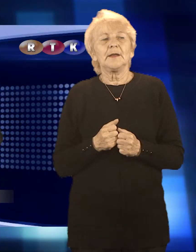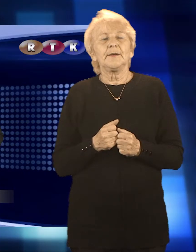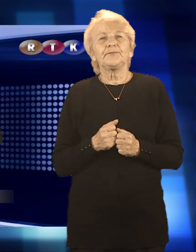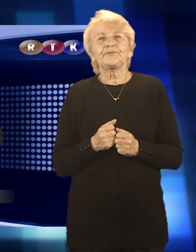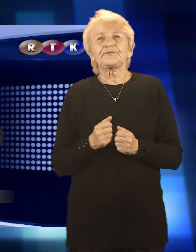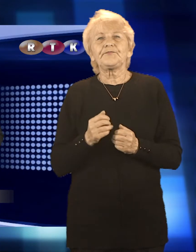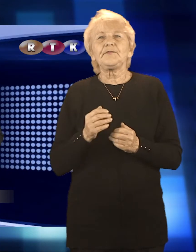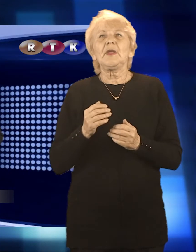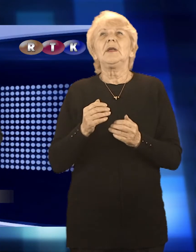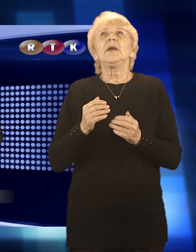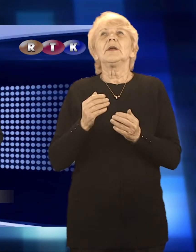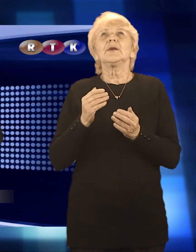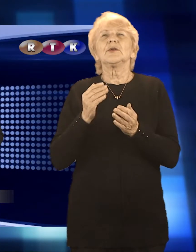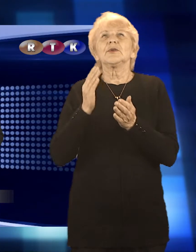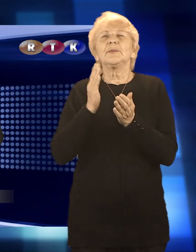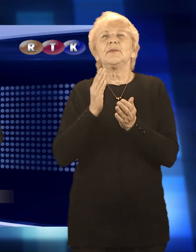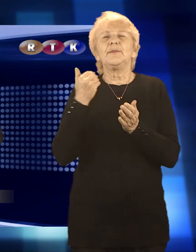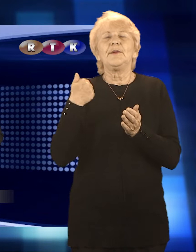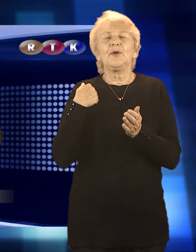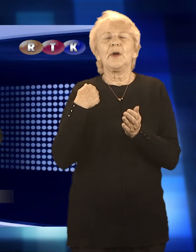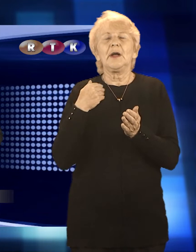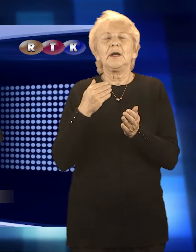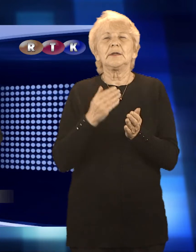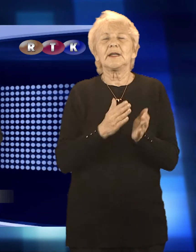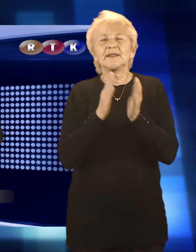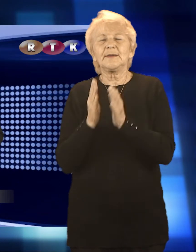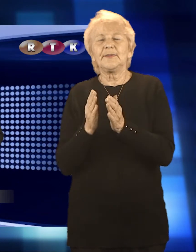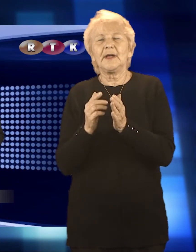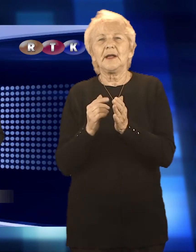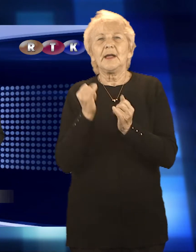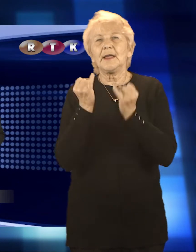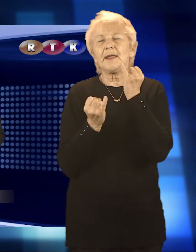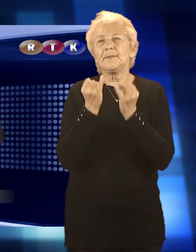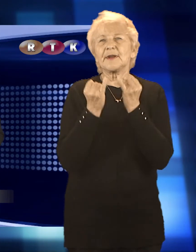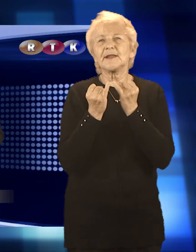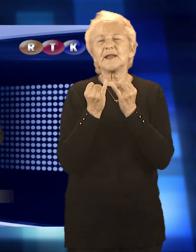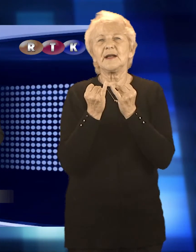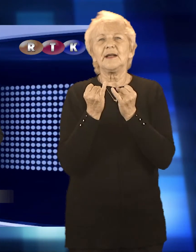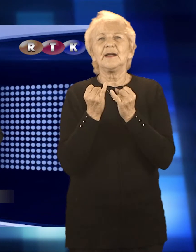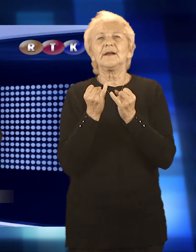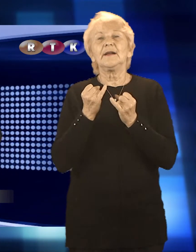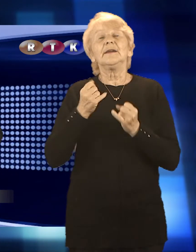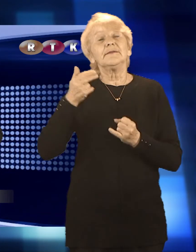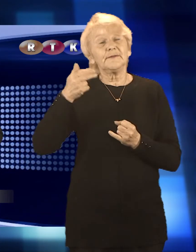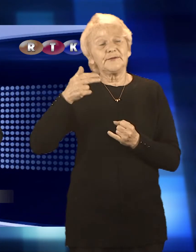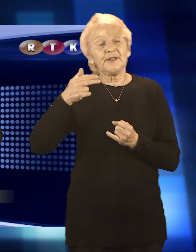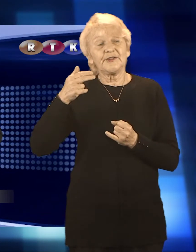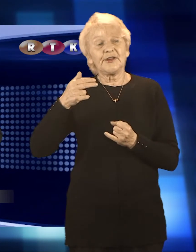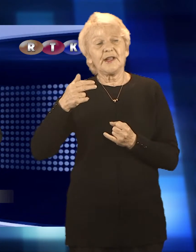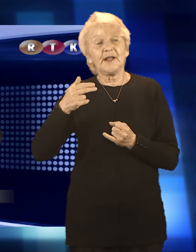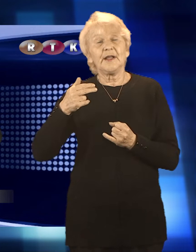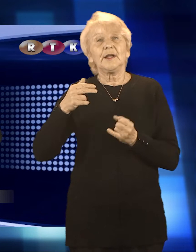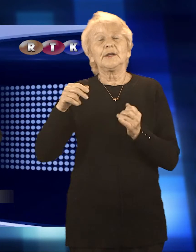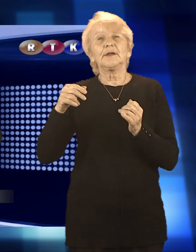Za nami pierwsza od kilku miesięcy impreza plenerowa w regionie. W niedzielę Stowarzyszenie Pro Fortalicium zaprosiło